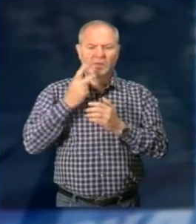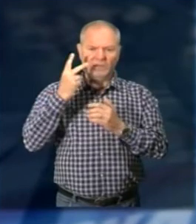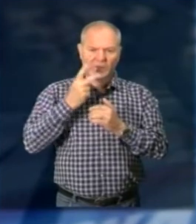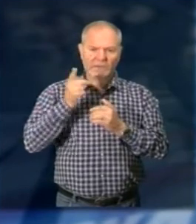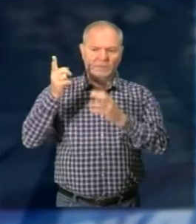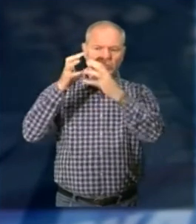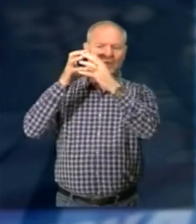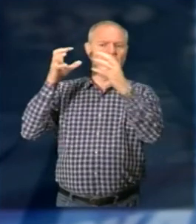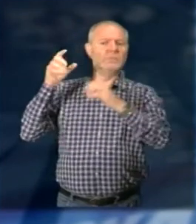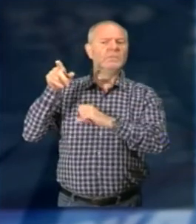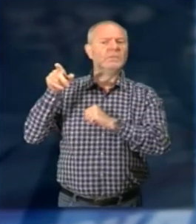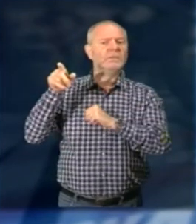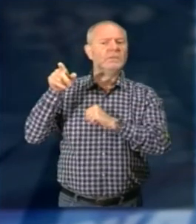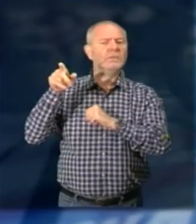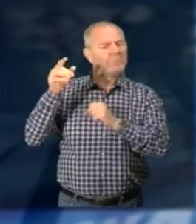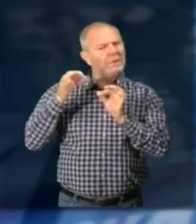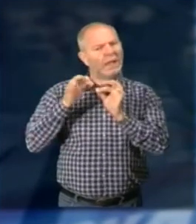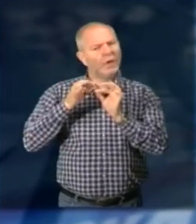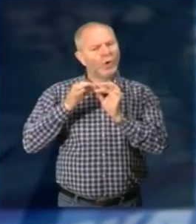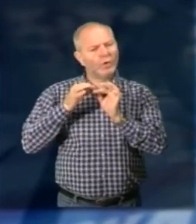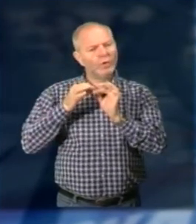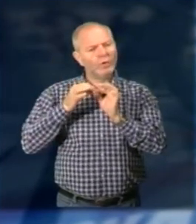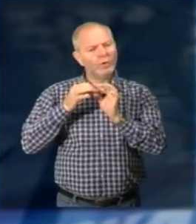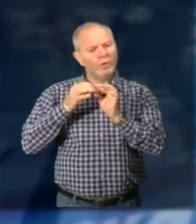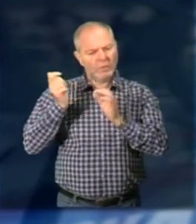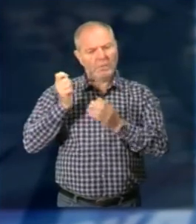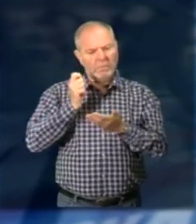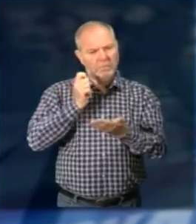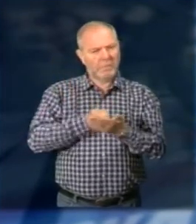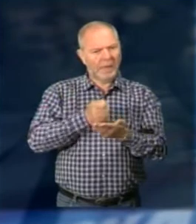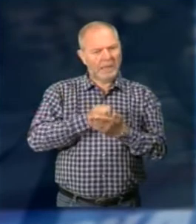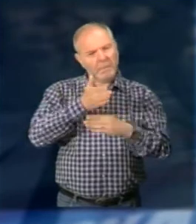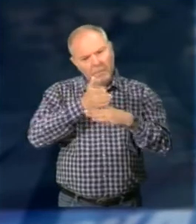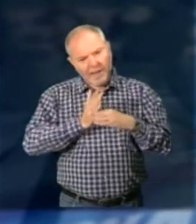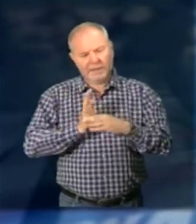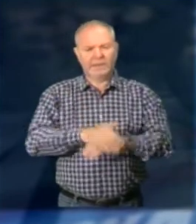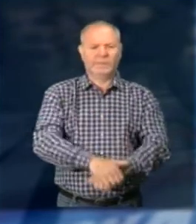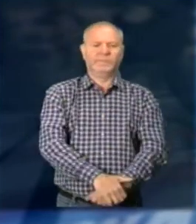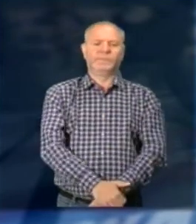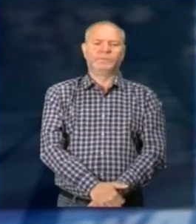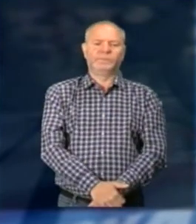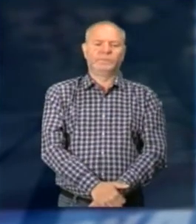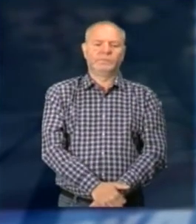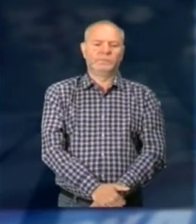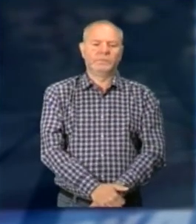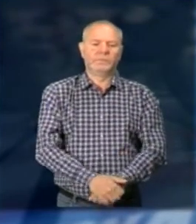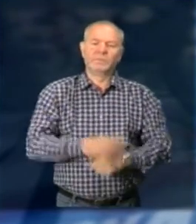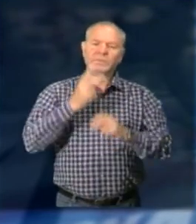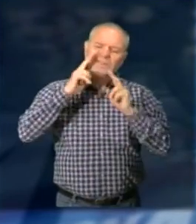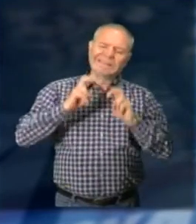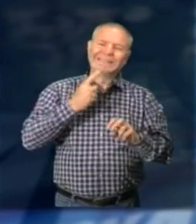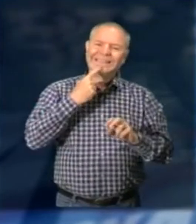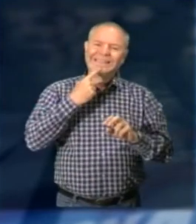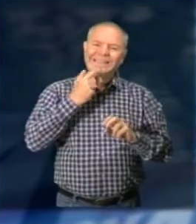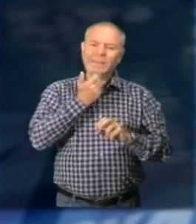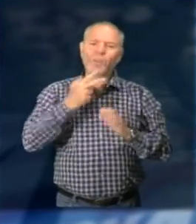Institute è d'accordo a pagare alcuni soldi L'analisi sarà poi affidata al Politecnico di Milano? Sì,